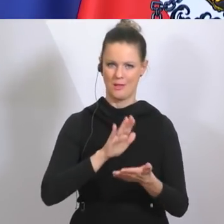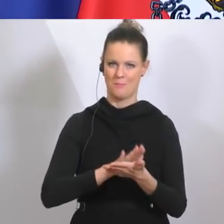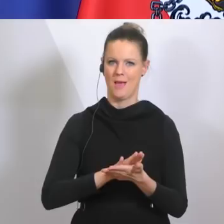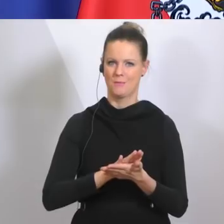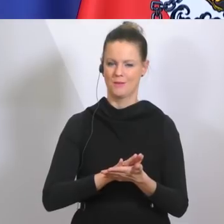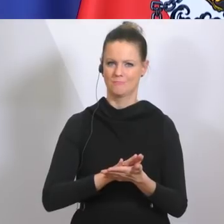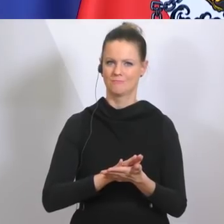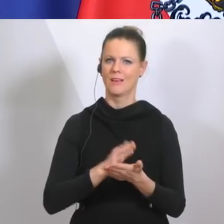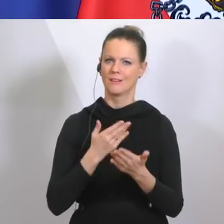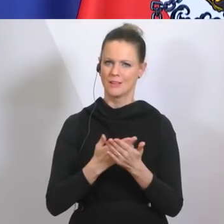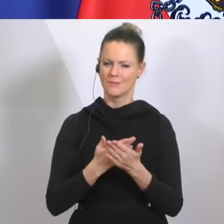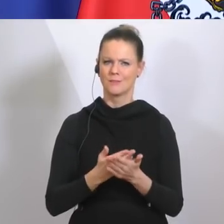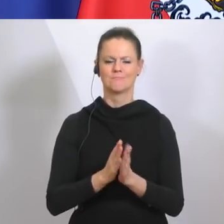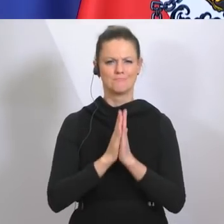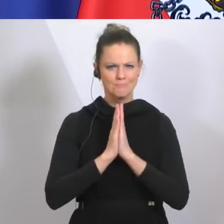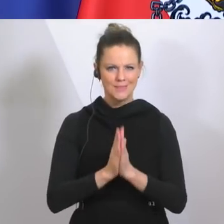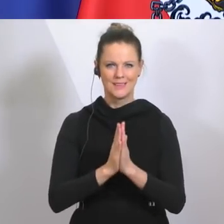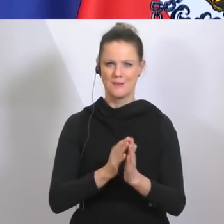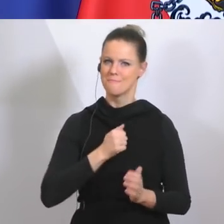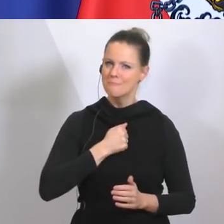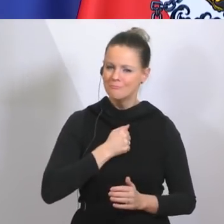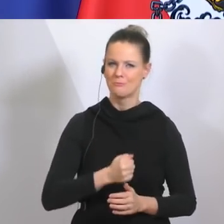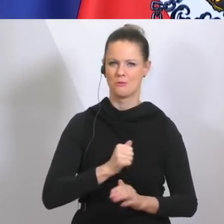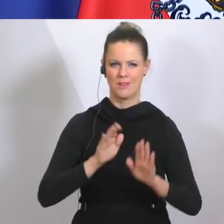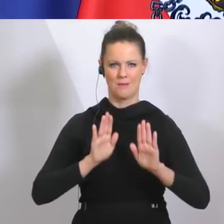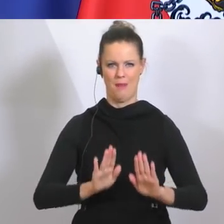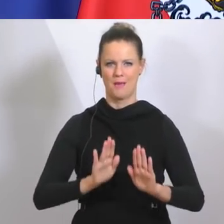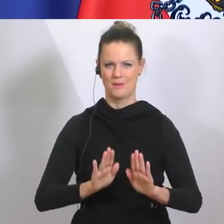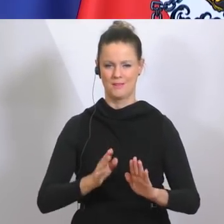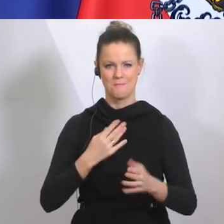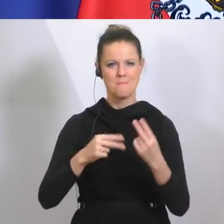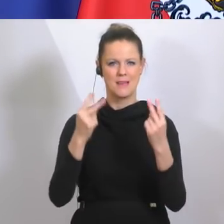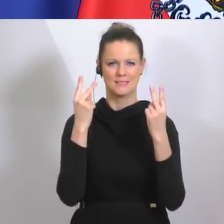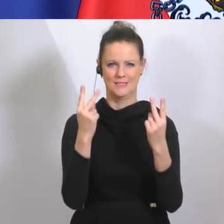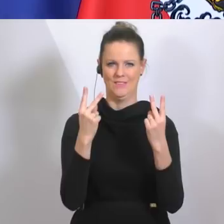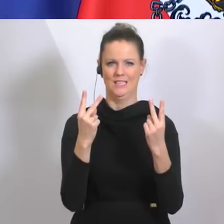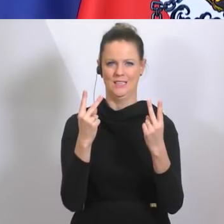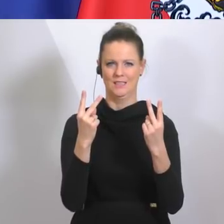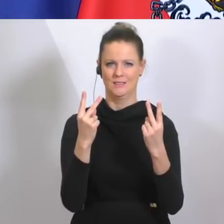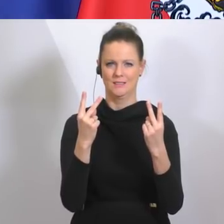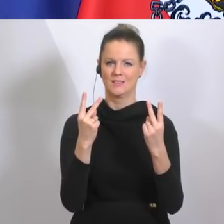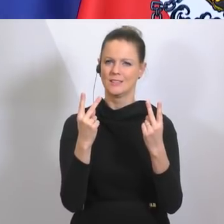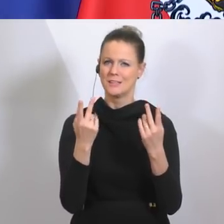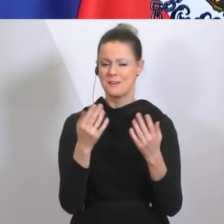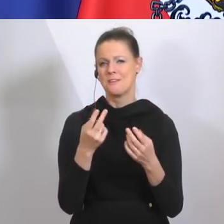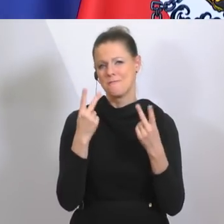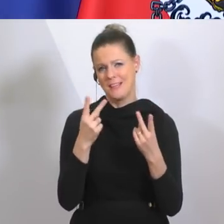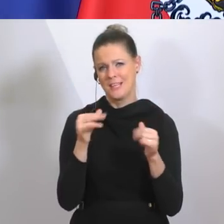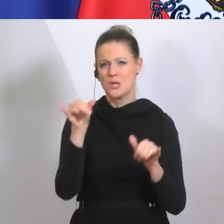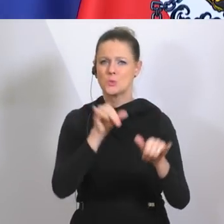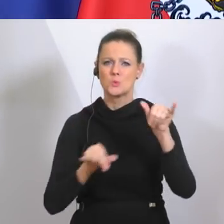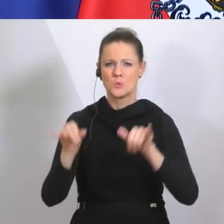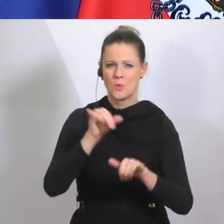diesen Appell möchte ich aussprechen. Bleiben wir mutig, das ist das Wichtigste, die wichtigste Zutat für eine